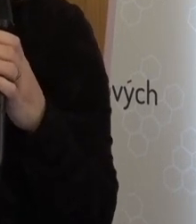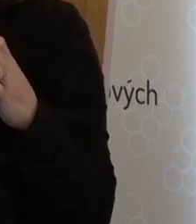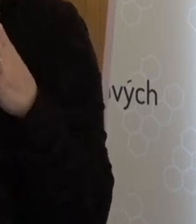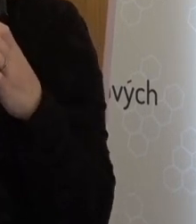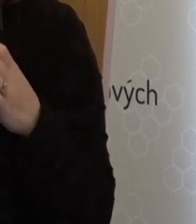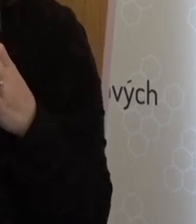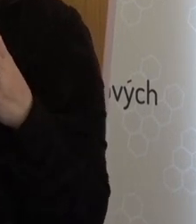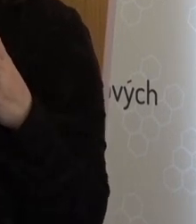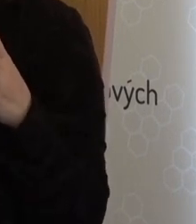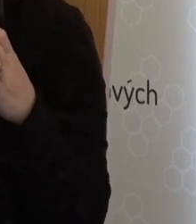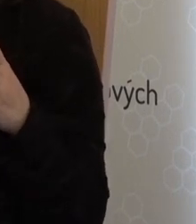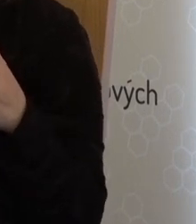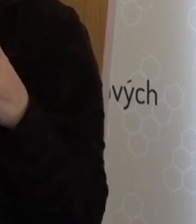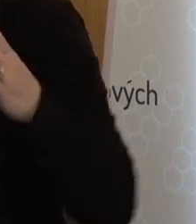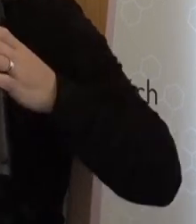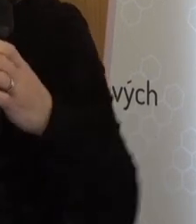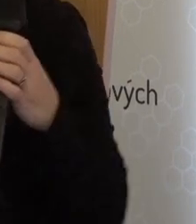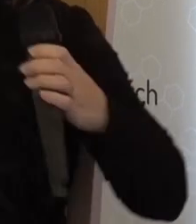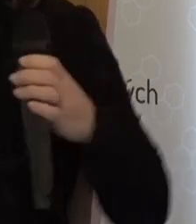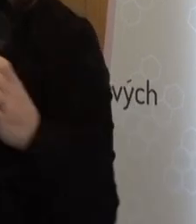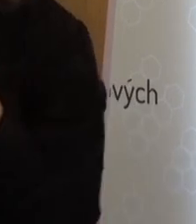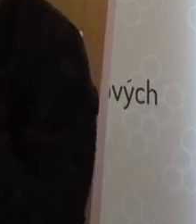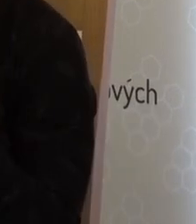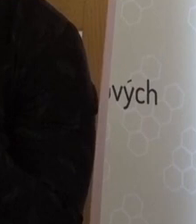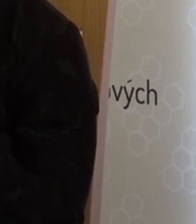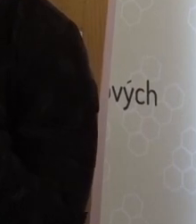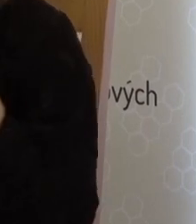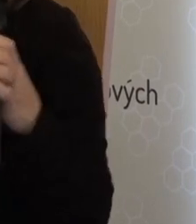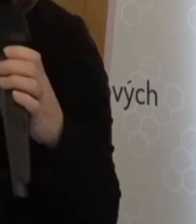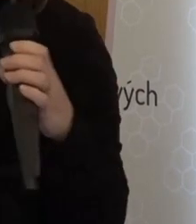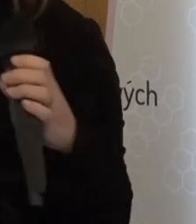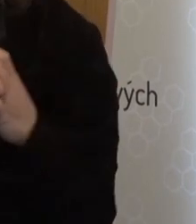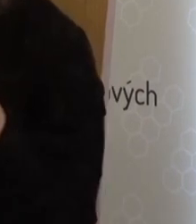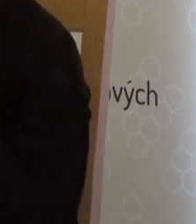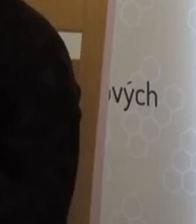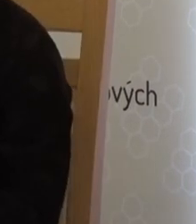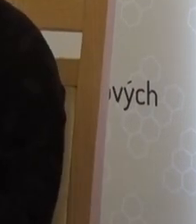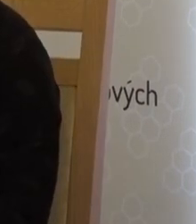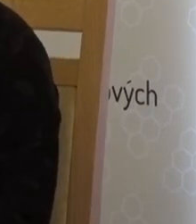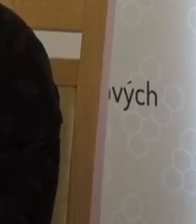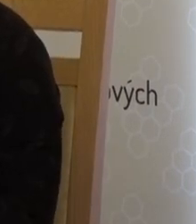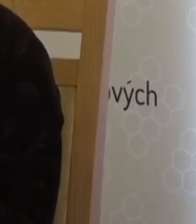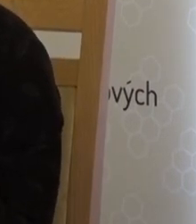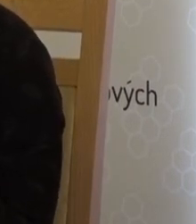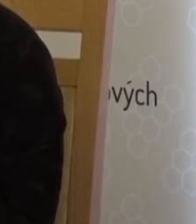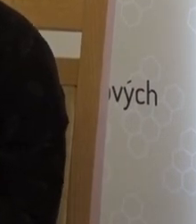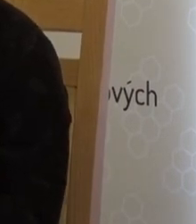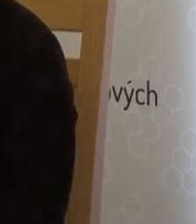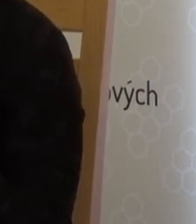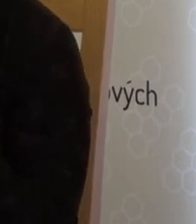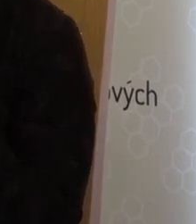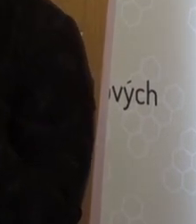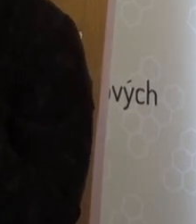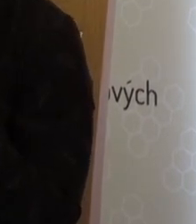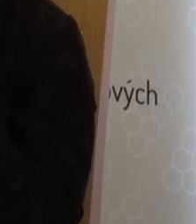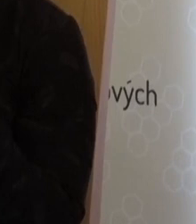uvozovkách za tu léčbu svými daty, prostě i citlivými, protože v tom zdravotnictví to asi znáte sami, že